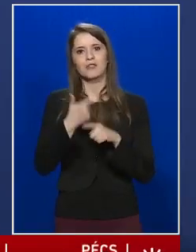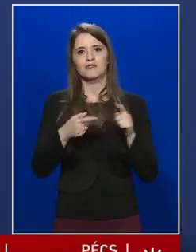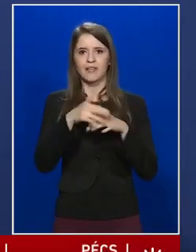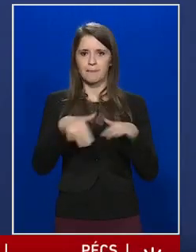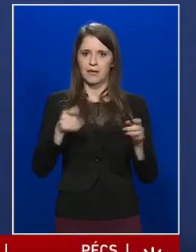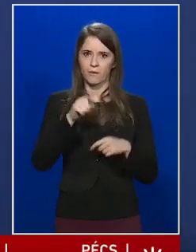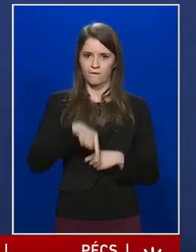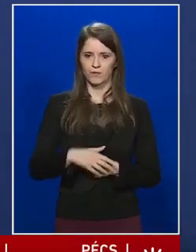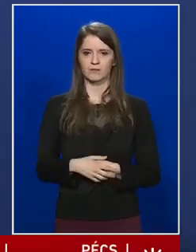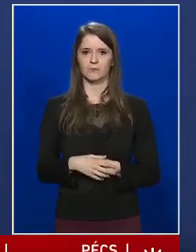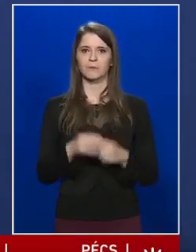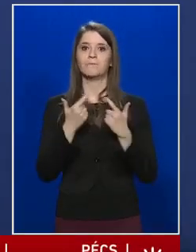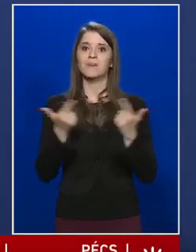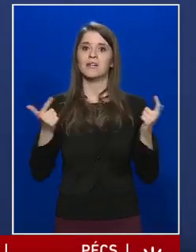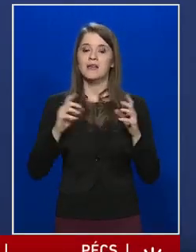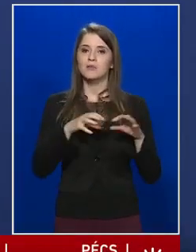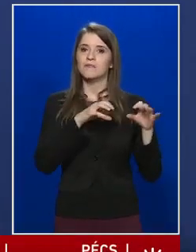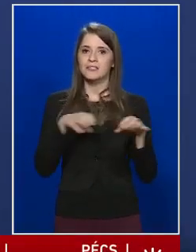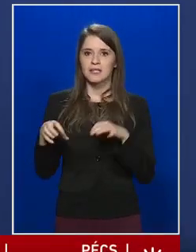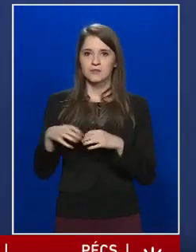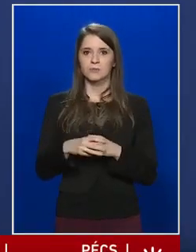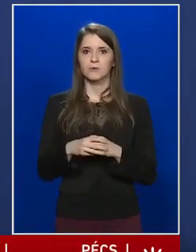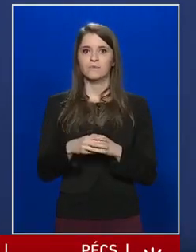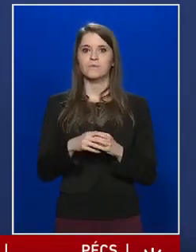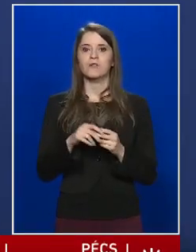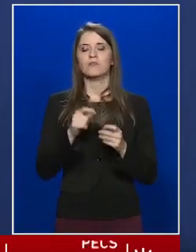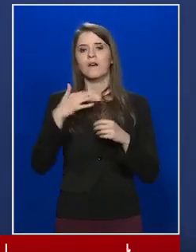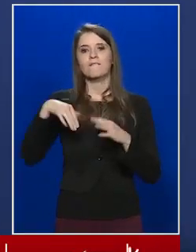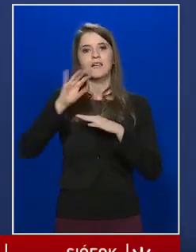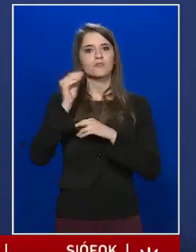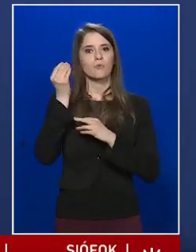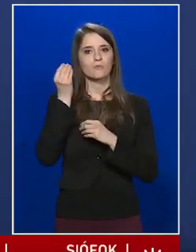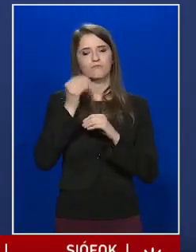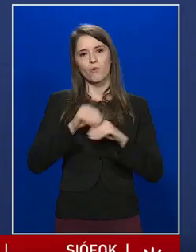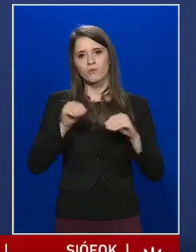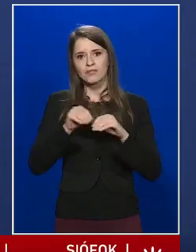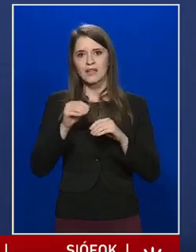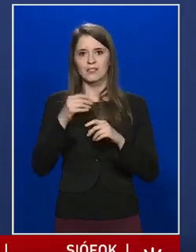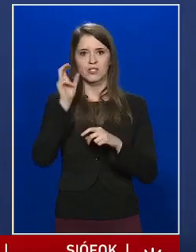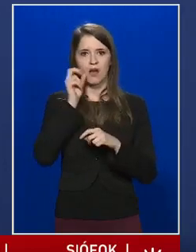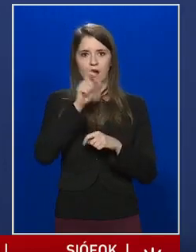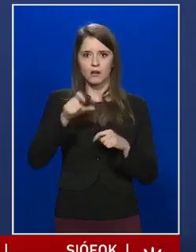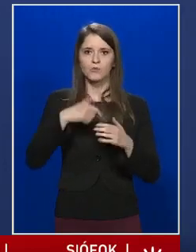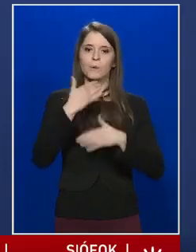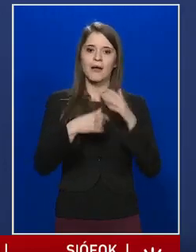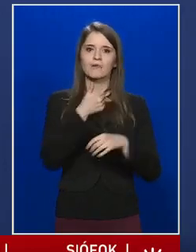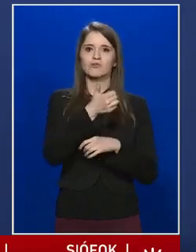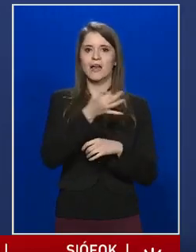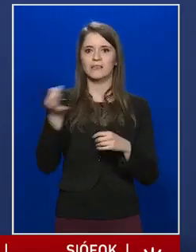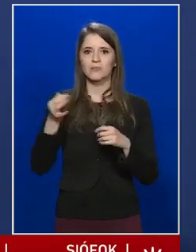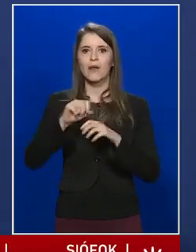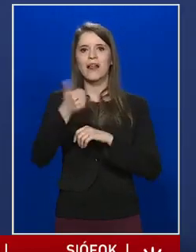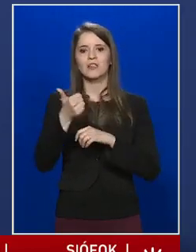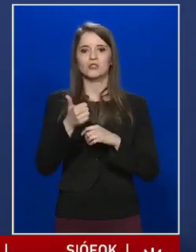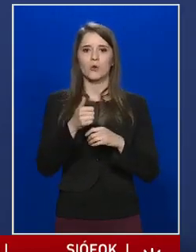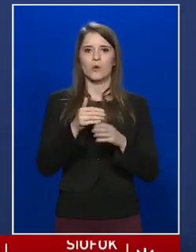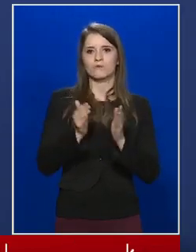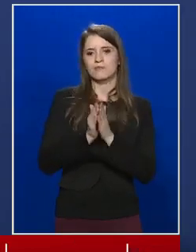tettük továbbá, hogy a felsőoktatási hallgatók május 1-től az első szemeszterre